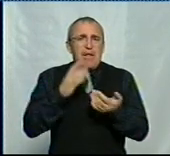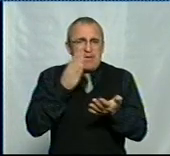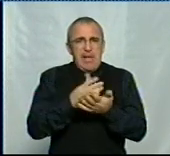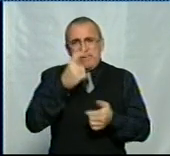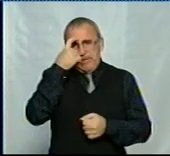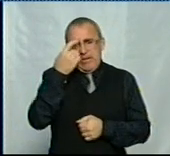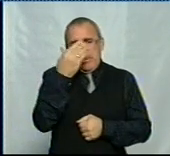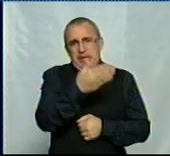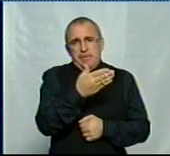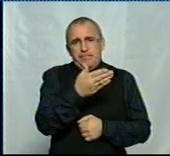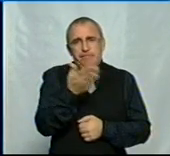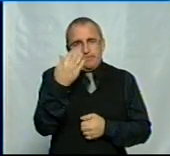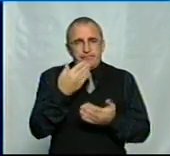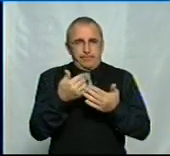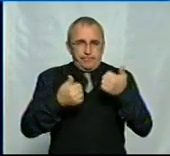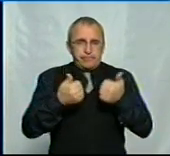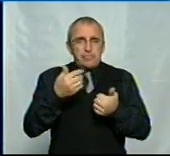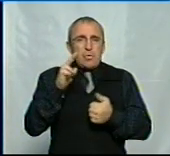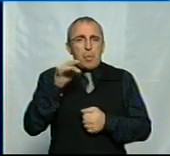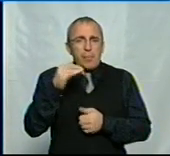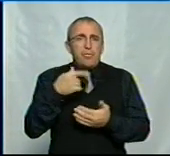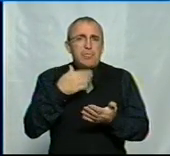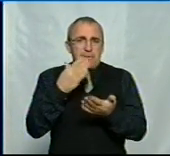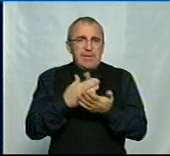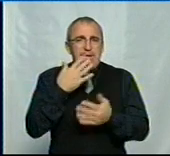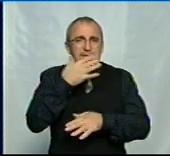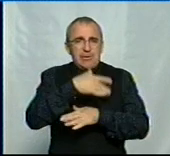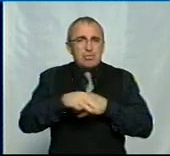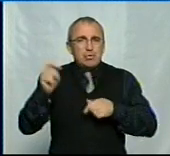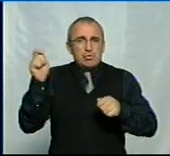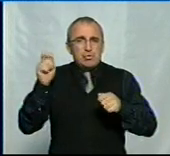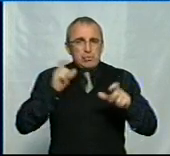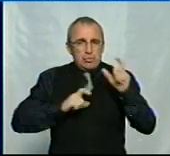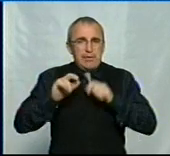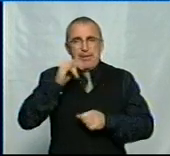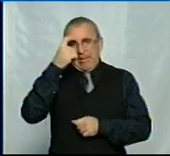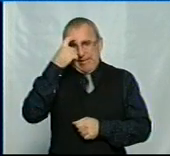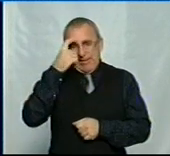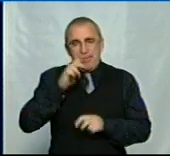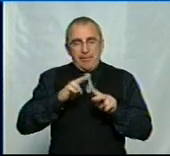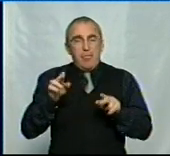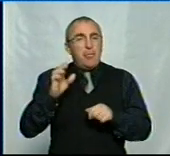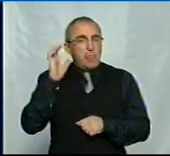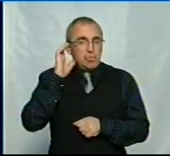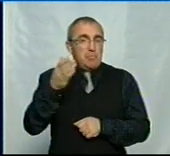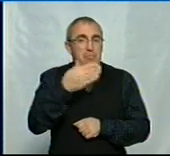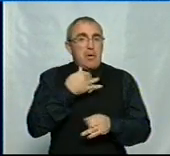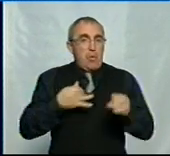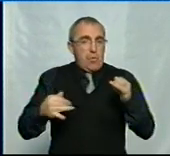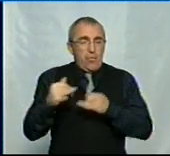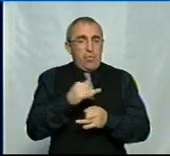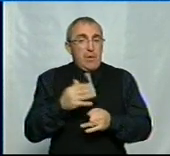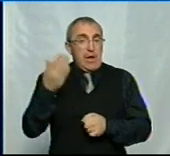Давайте трошки аналогію проведемо з Корпівницьким. У нас теж є іноземні студенти. І теж з Індії. Слухайте, ми говорили, що